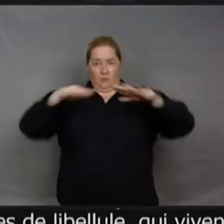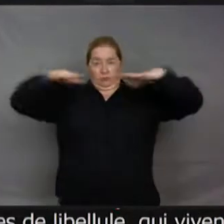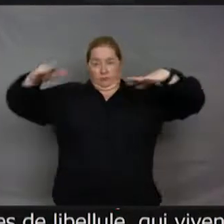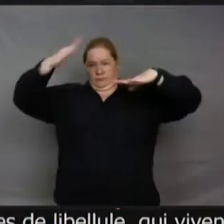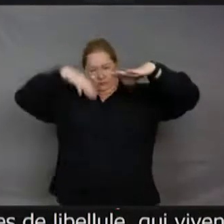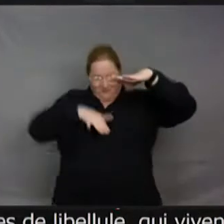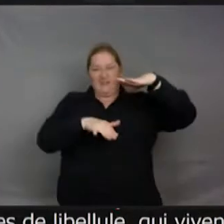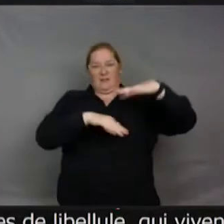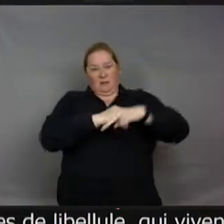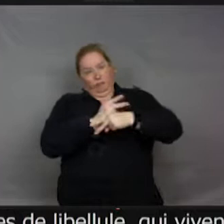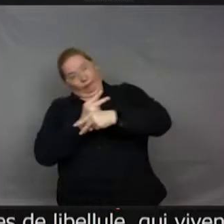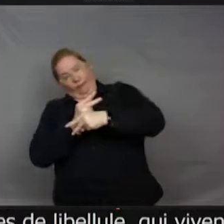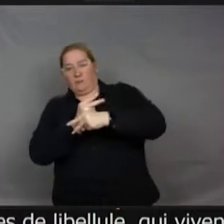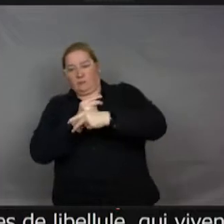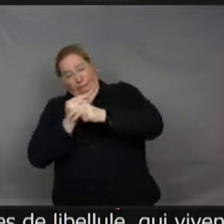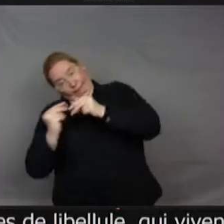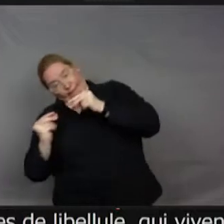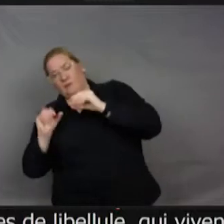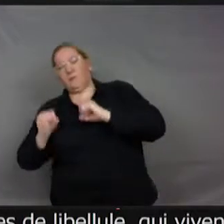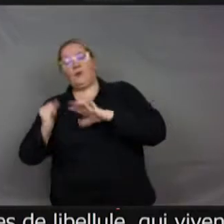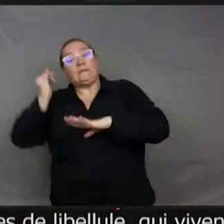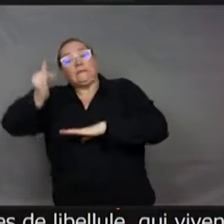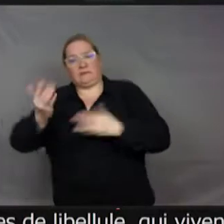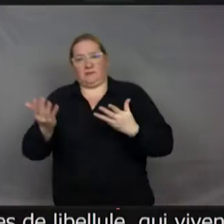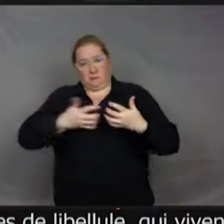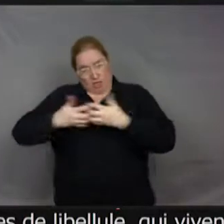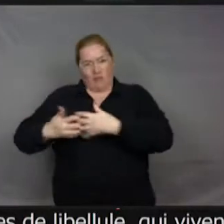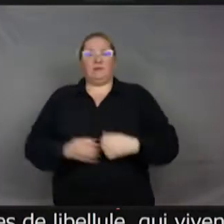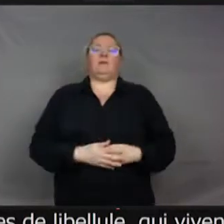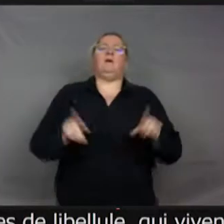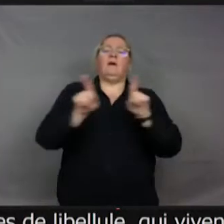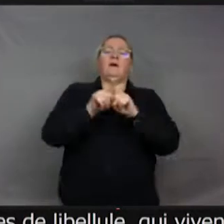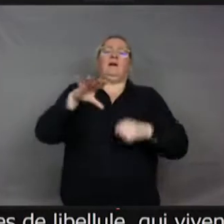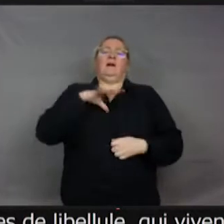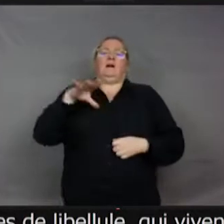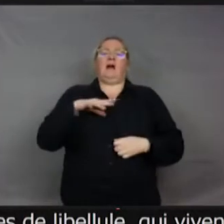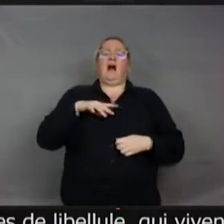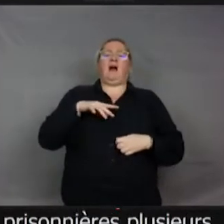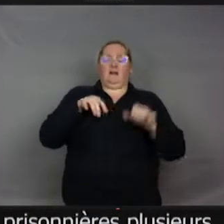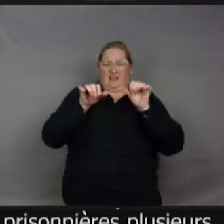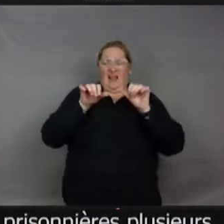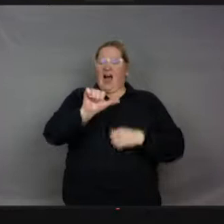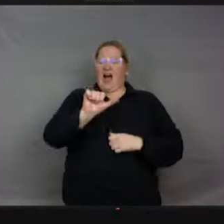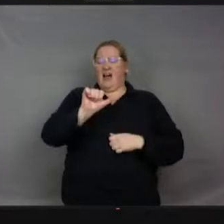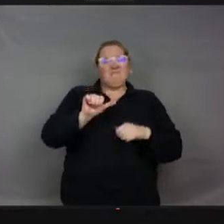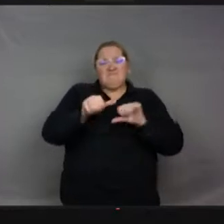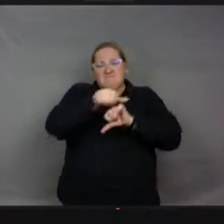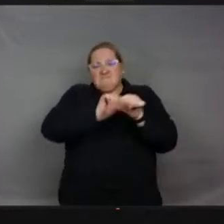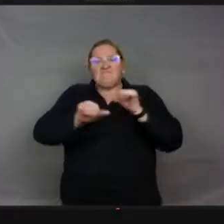temps, plusieurs semaines. Et puis, il y a un acide aminé qui s'appelle la proline de mémoire qui est présent sur certains